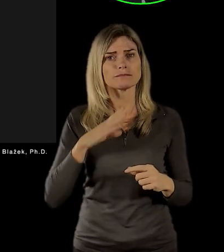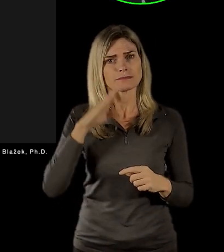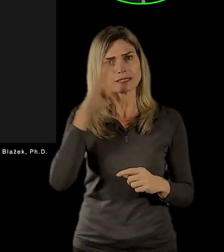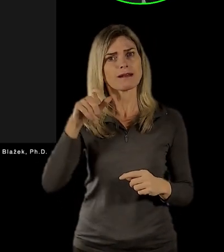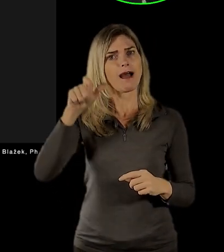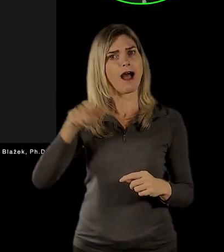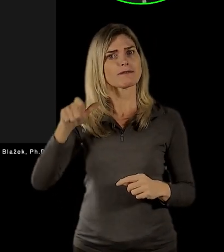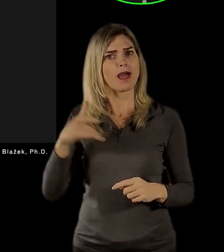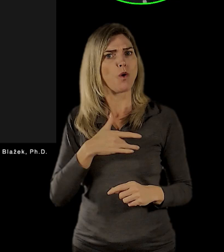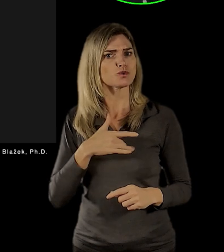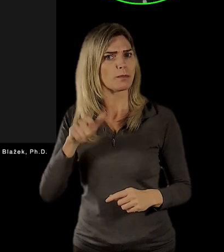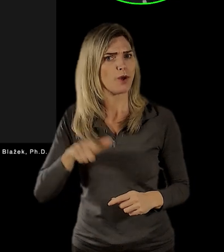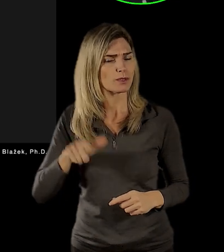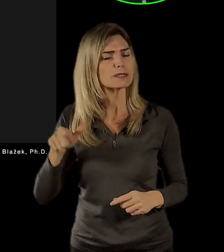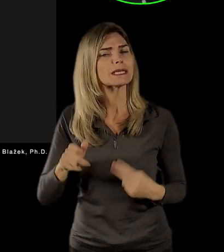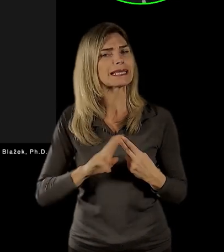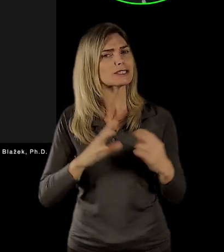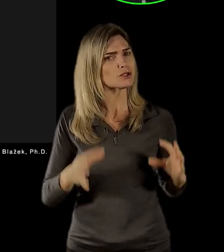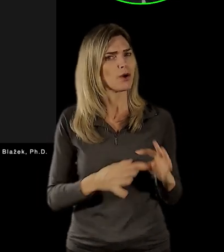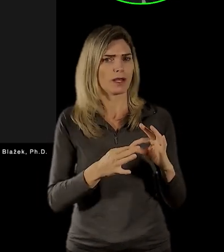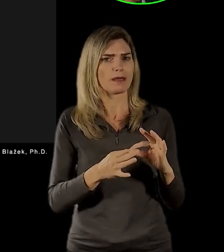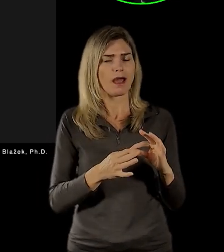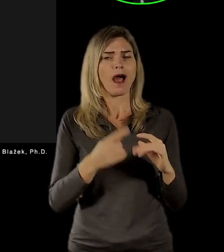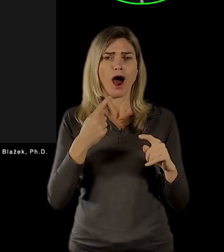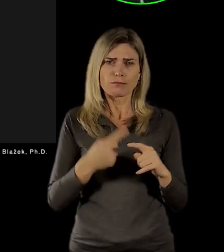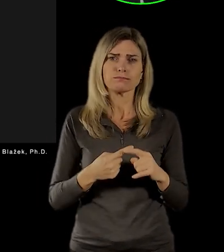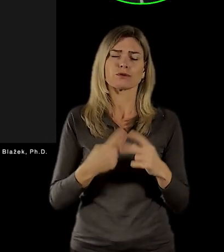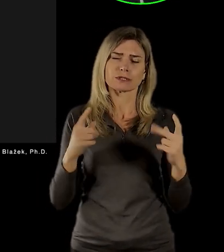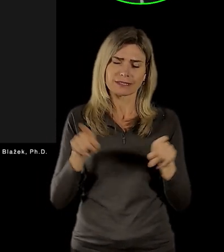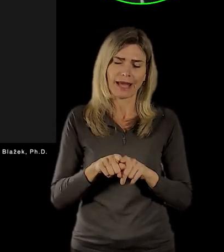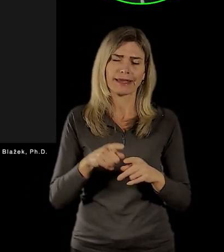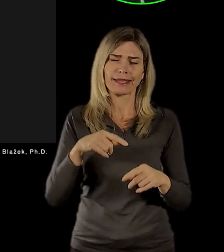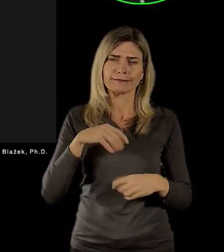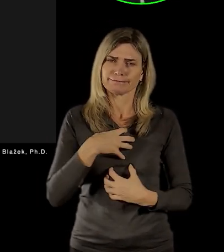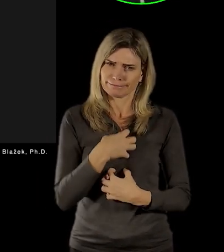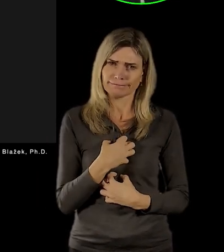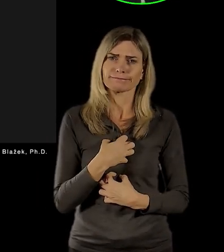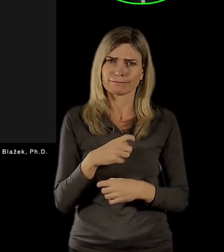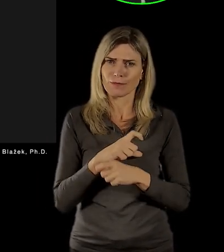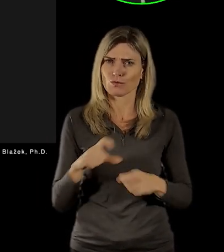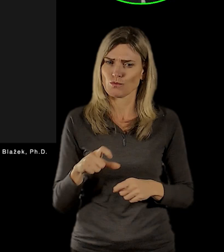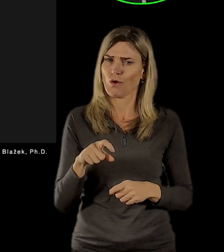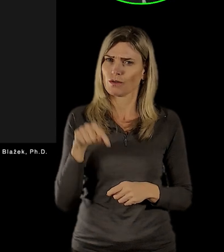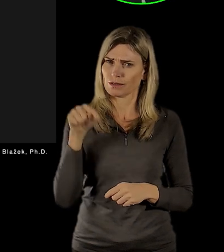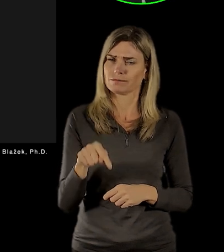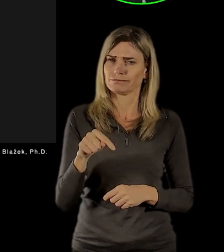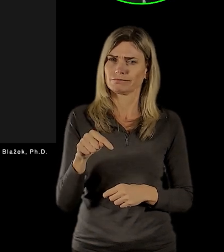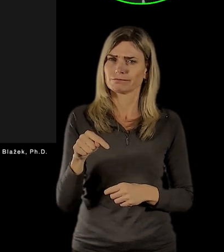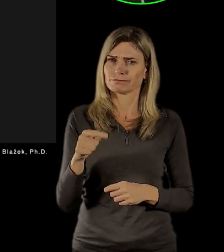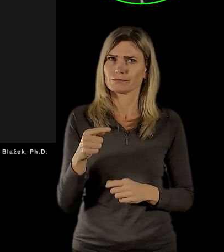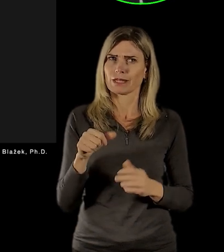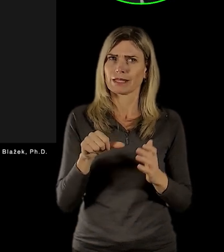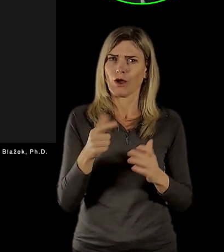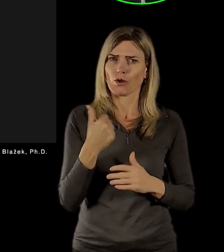postavy a zároveň je to takové bolavé místo, bych řekl Prahy, protože stále vlastně od roku